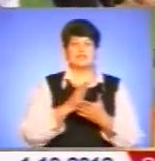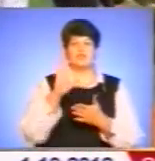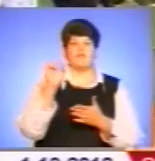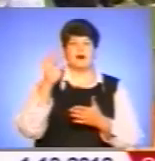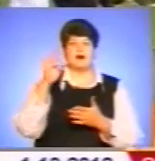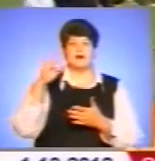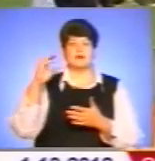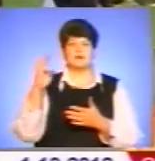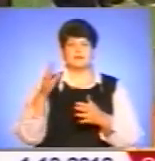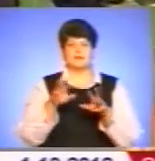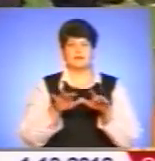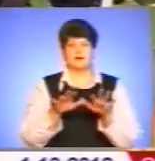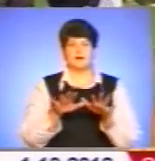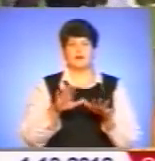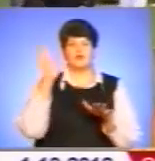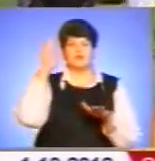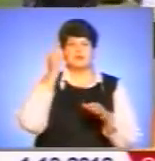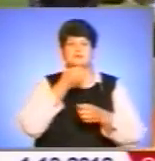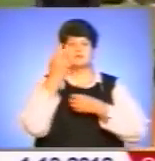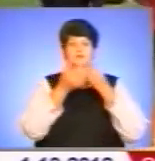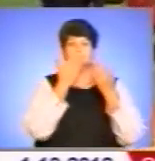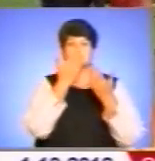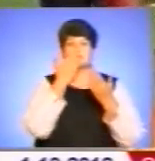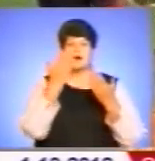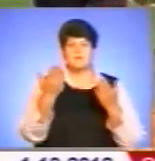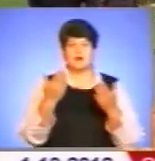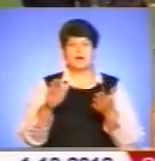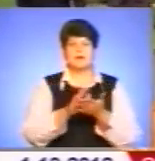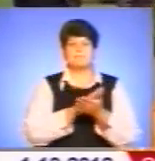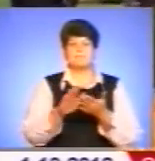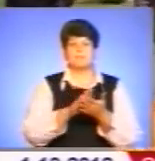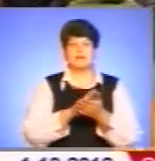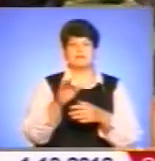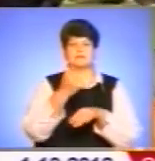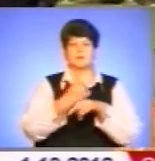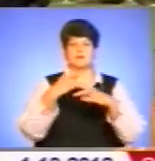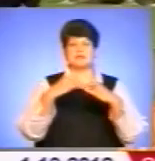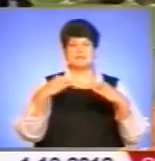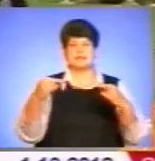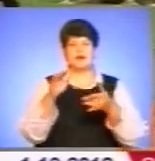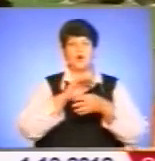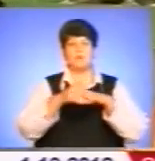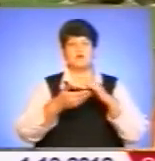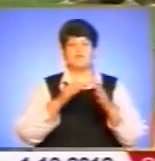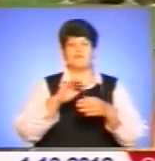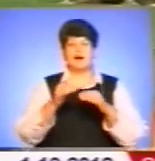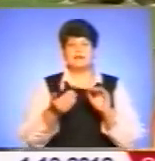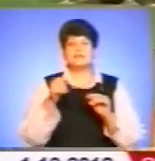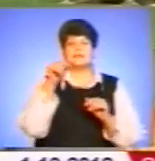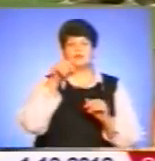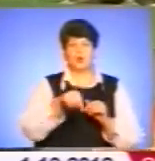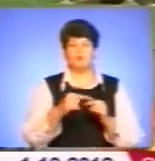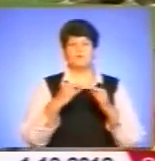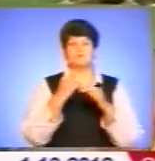спеціальна вода з квитучим запахом, і миється той престіл, омивається, і на тому престолі